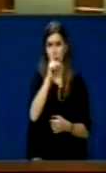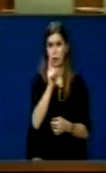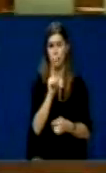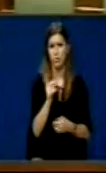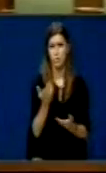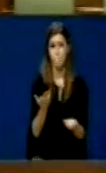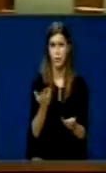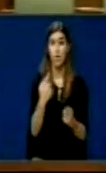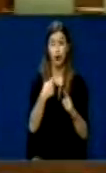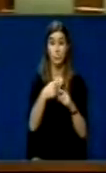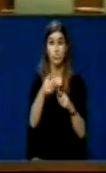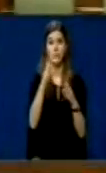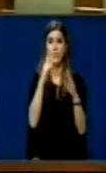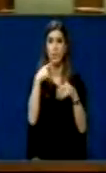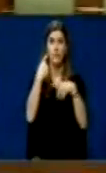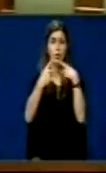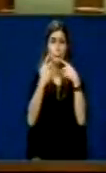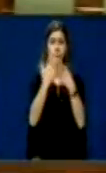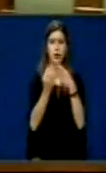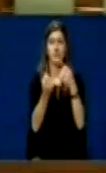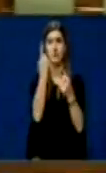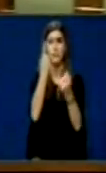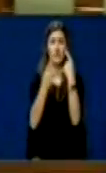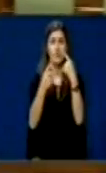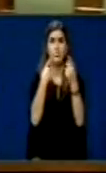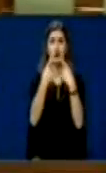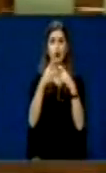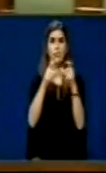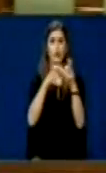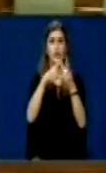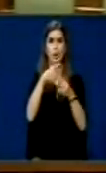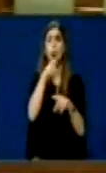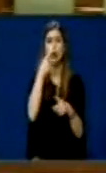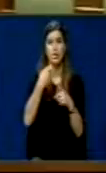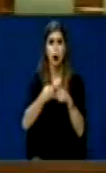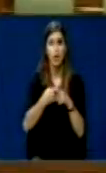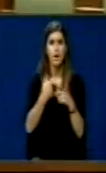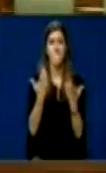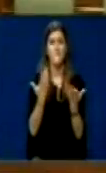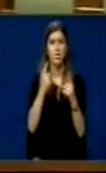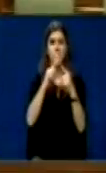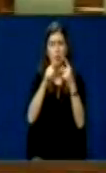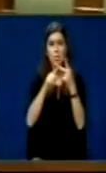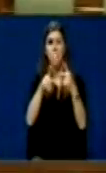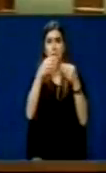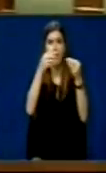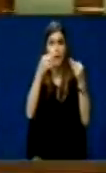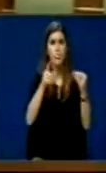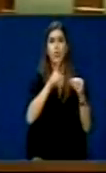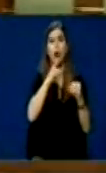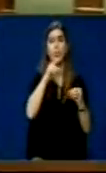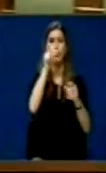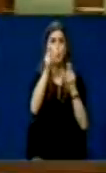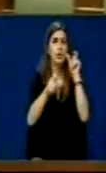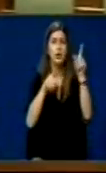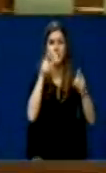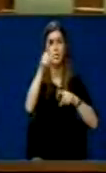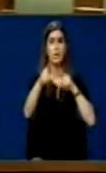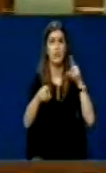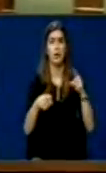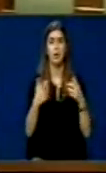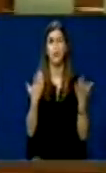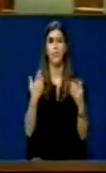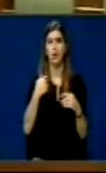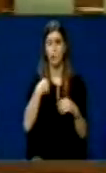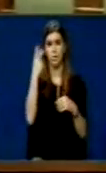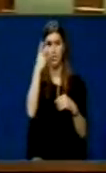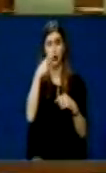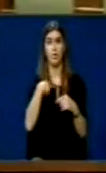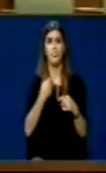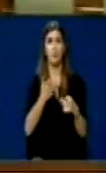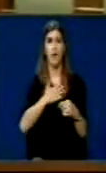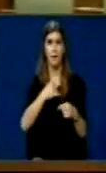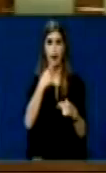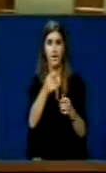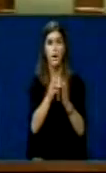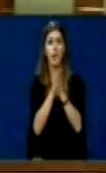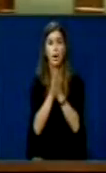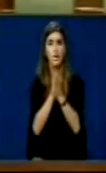armatosër